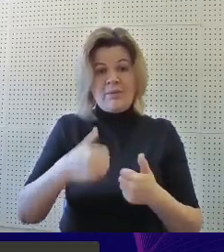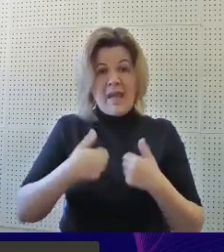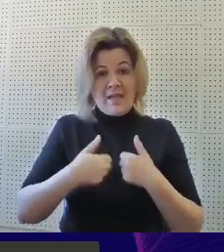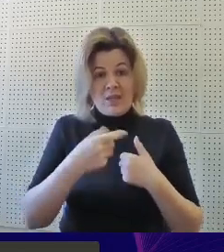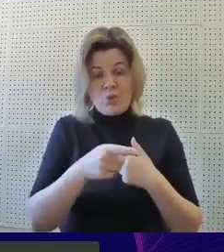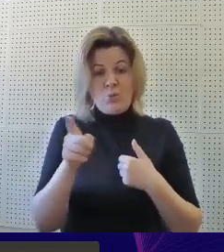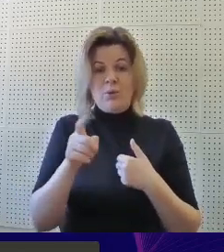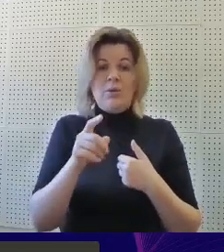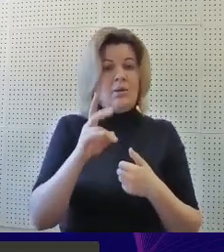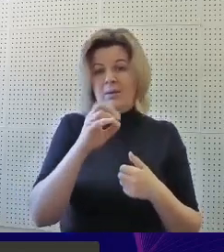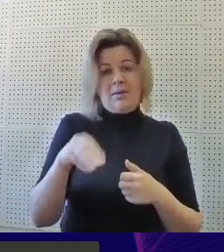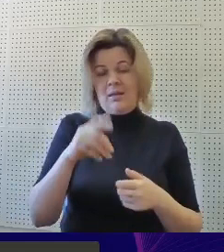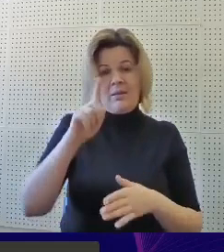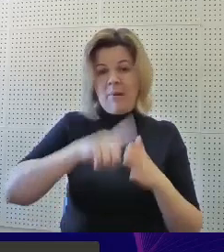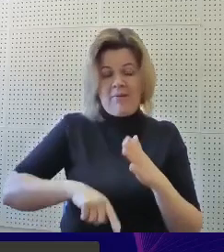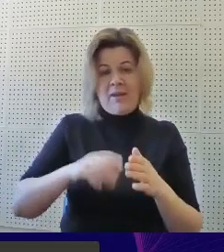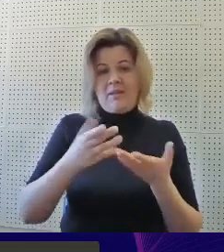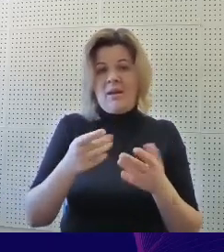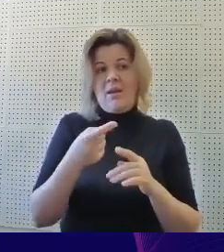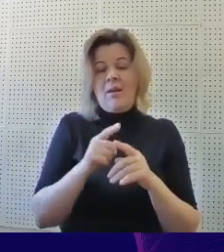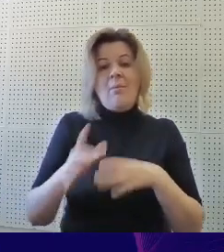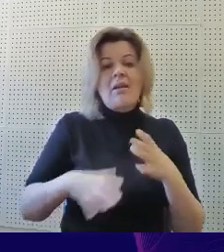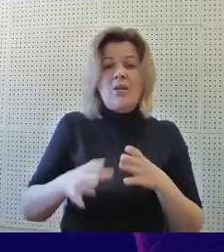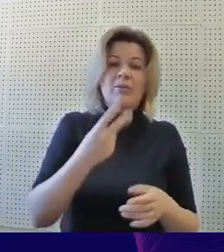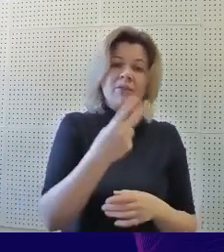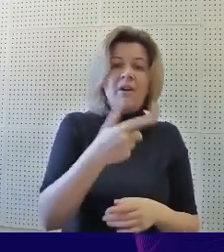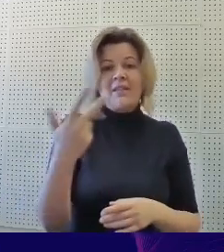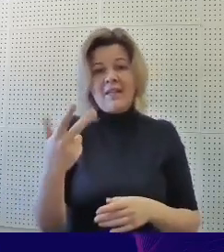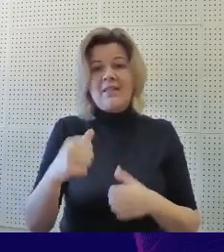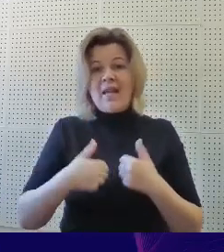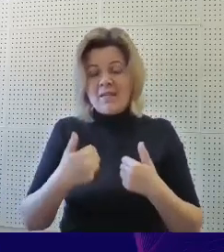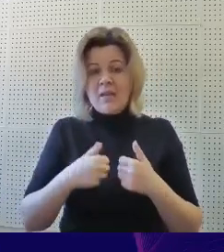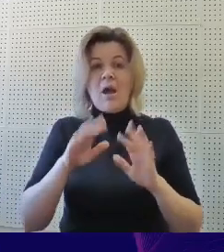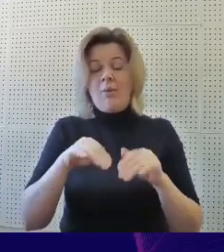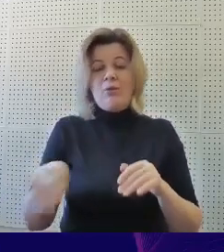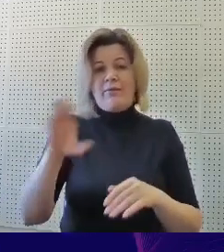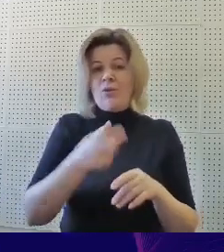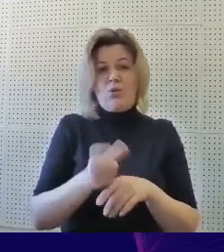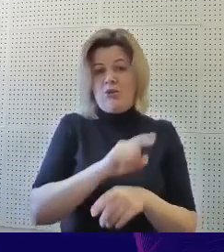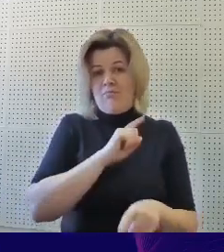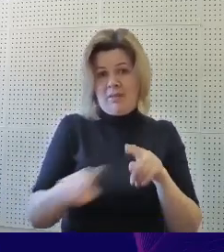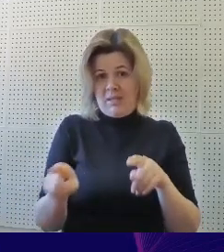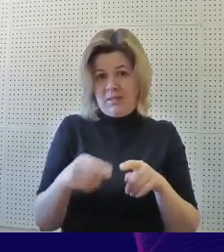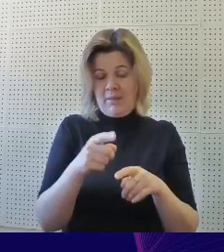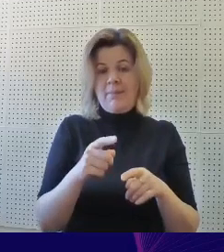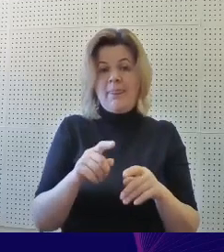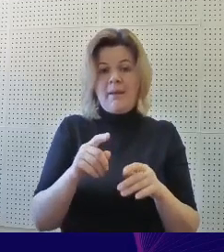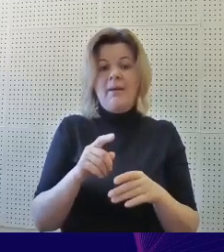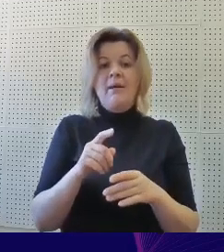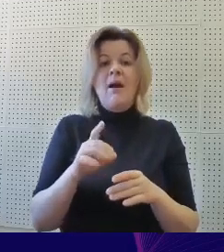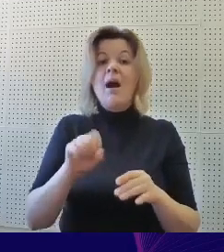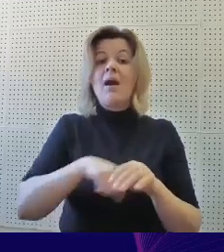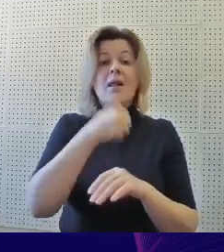Нет, поверьте, это от силы подготовка двух-трех занятий, а потом пойдет все очень быстро. Самое главное,